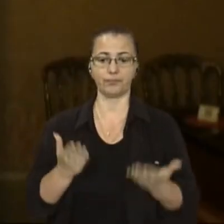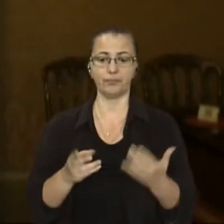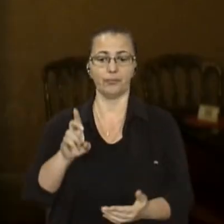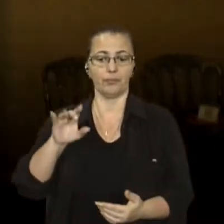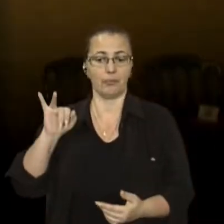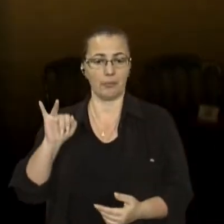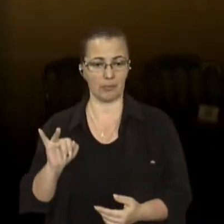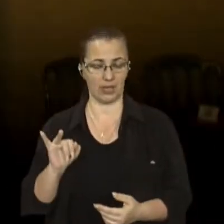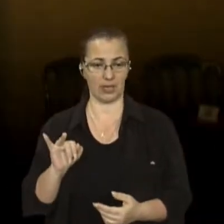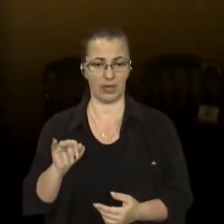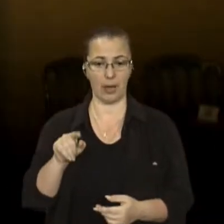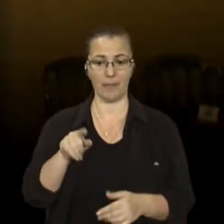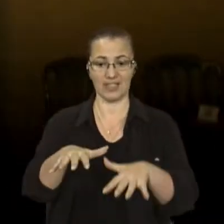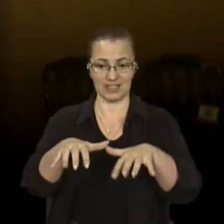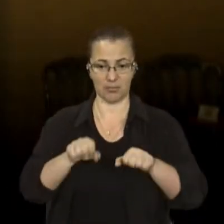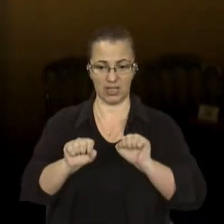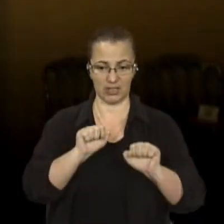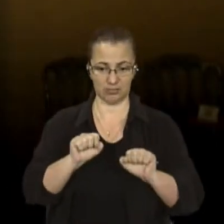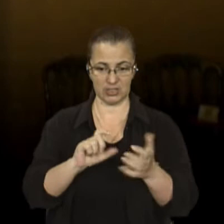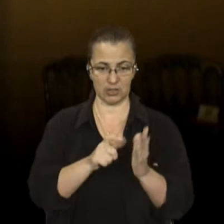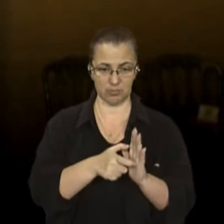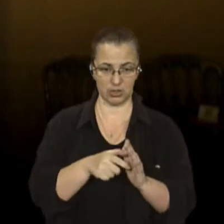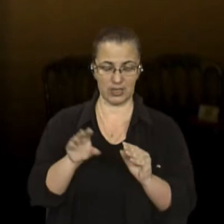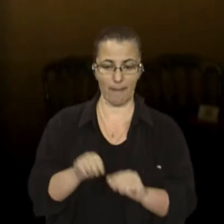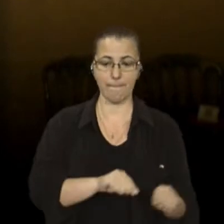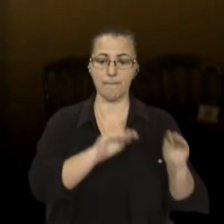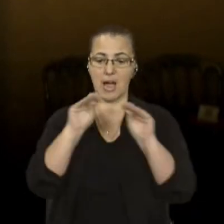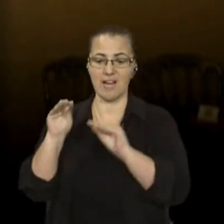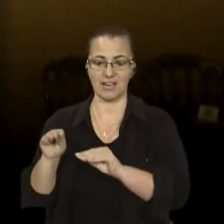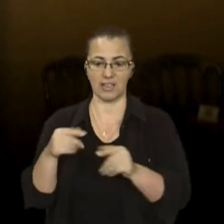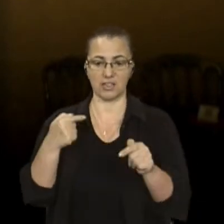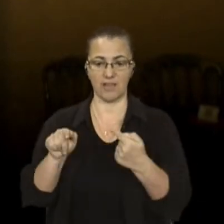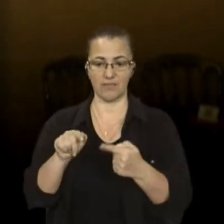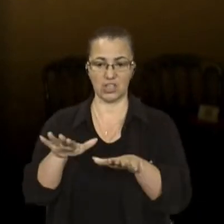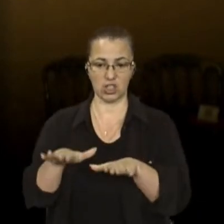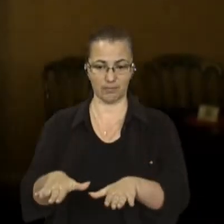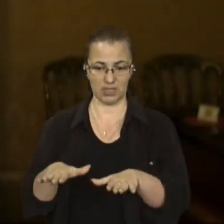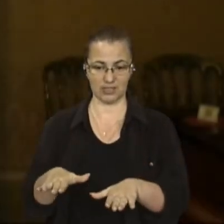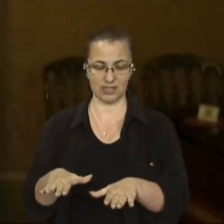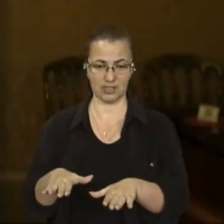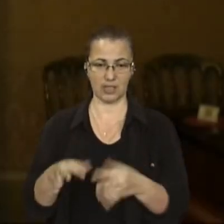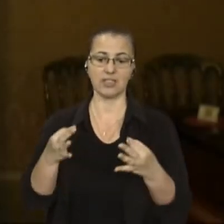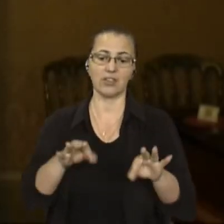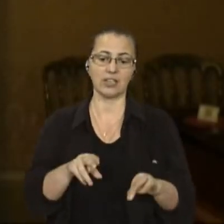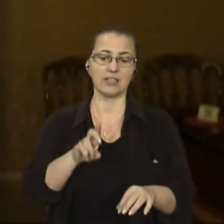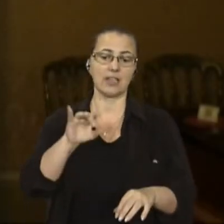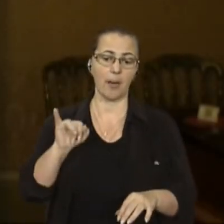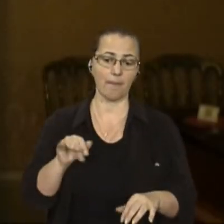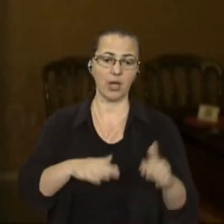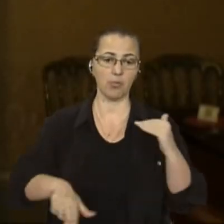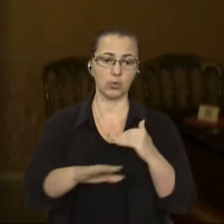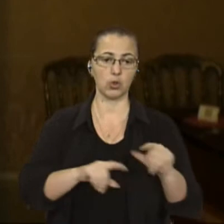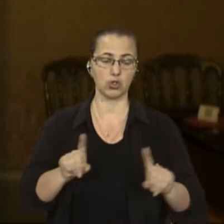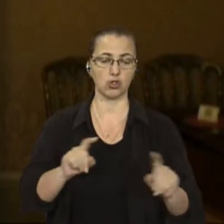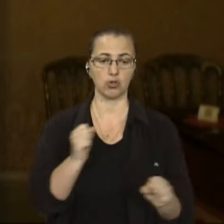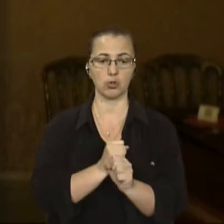їх забрали звітам і їх перенесли в інше місце, змінилася б площа для